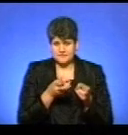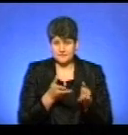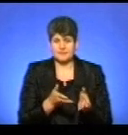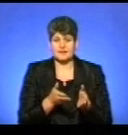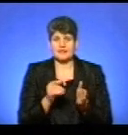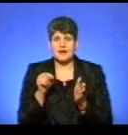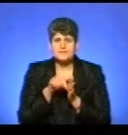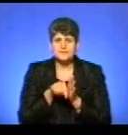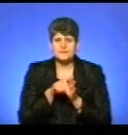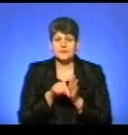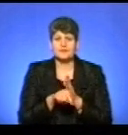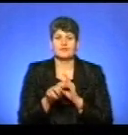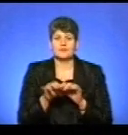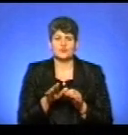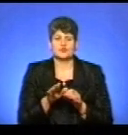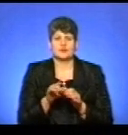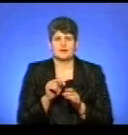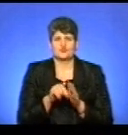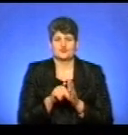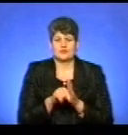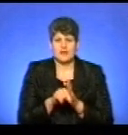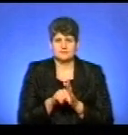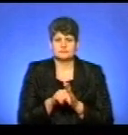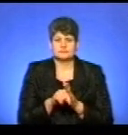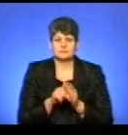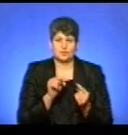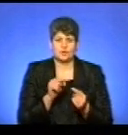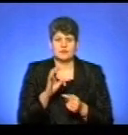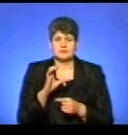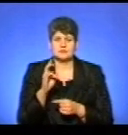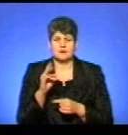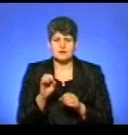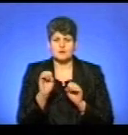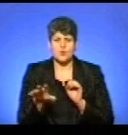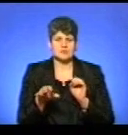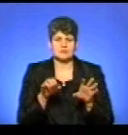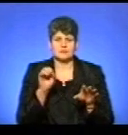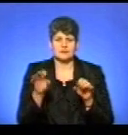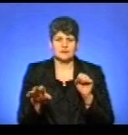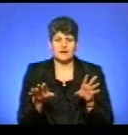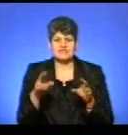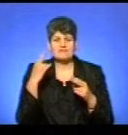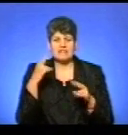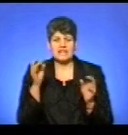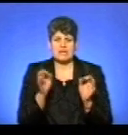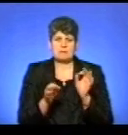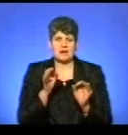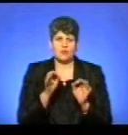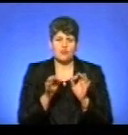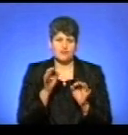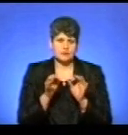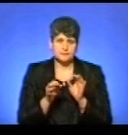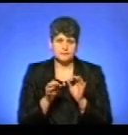антиген, діюча речовина, яка зафіксована. І таким чином розкидається в дикій природі, в дикій фауні.